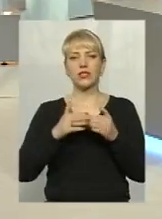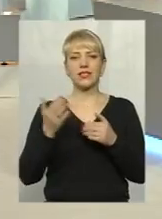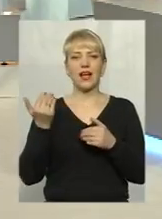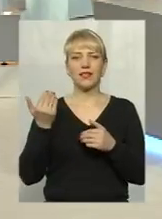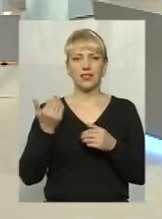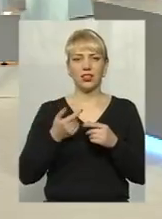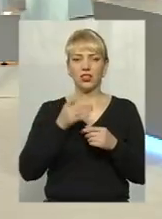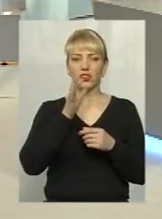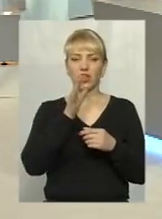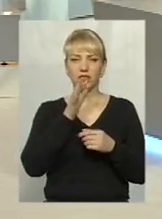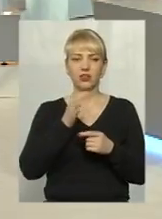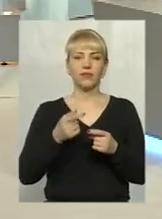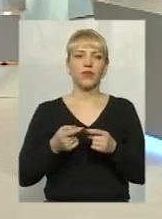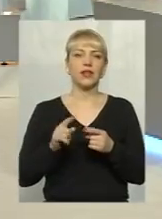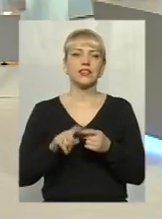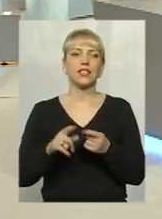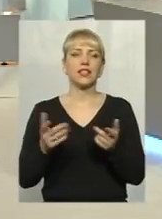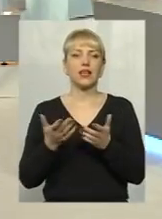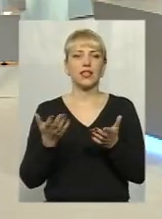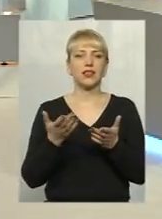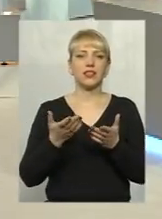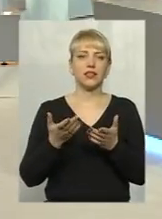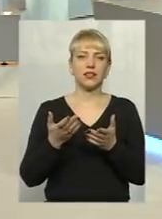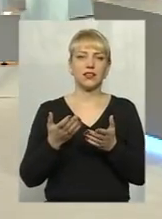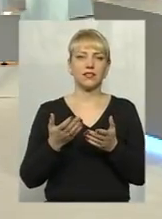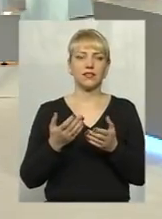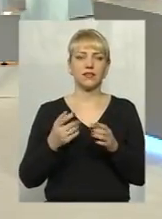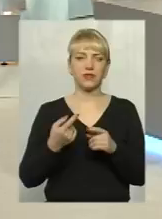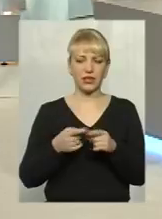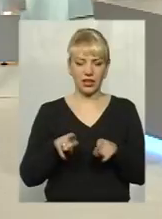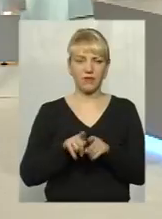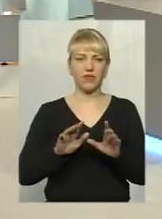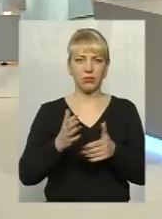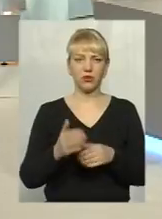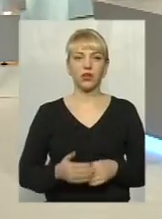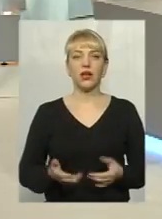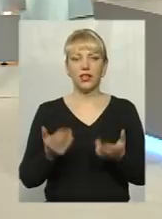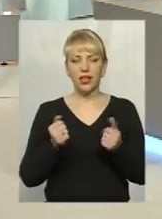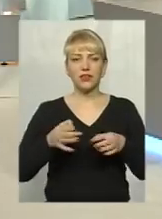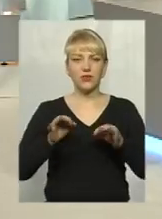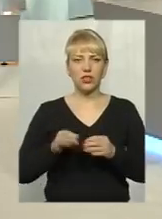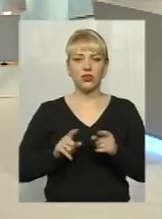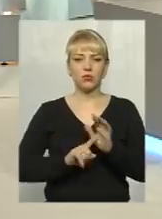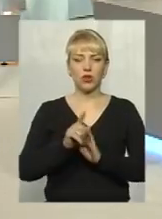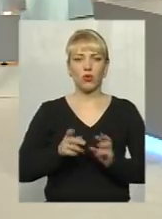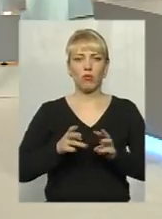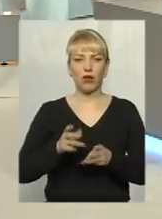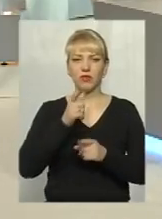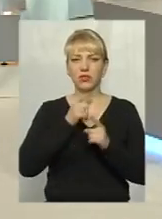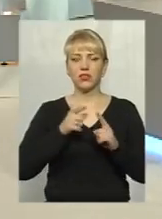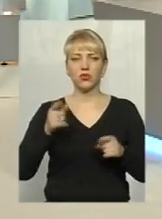це який за рахунком такий випадок? Так, звичайно, з початком опалювального сезону, коли